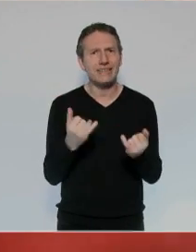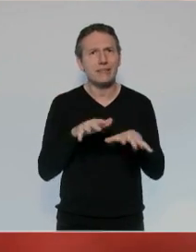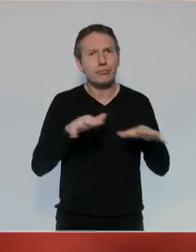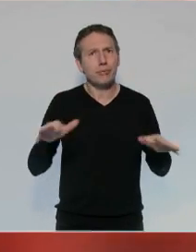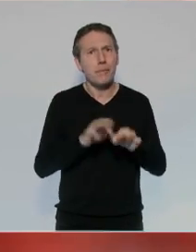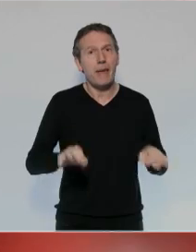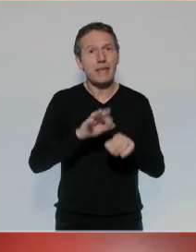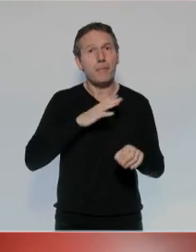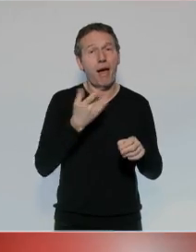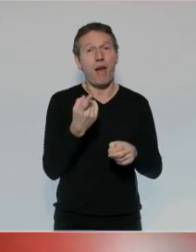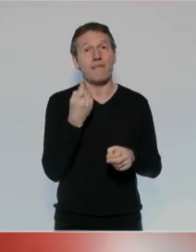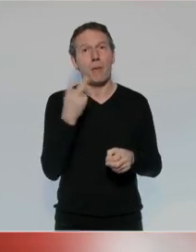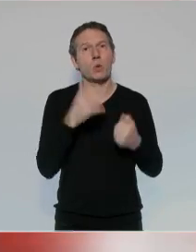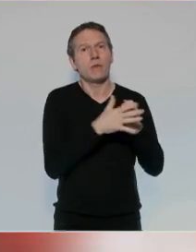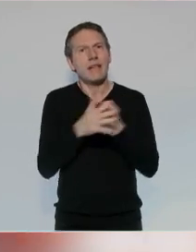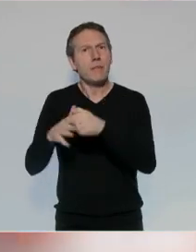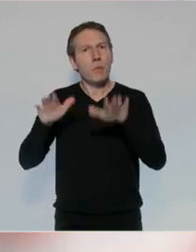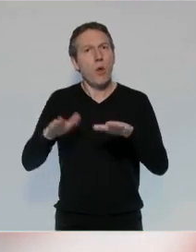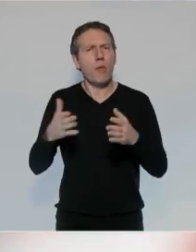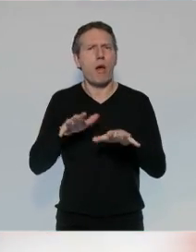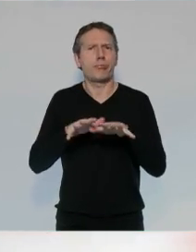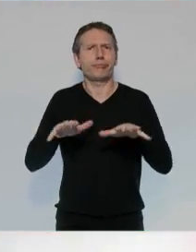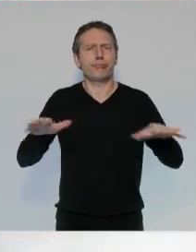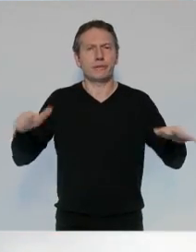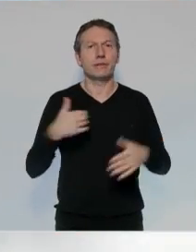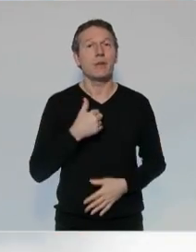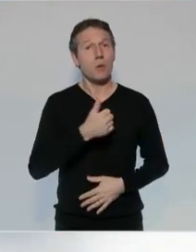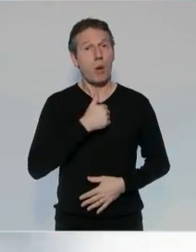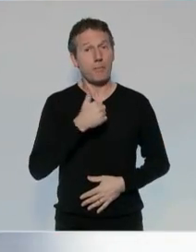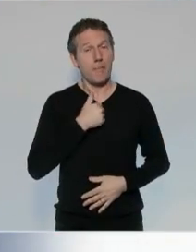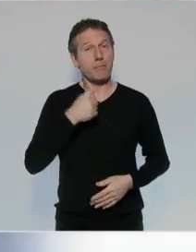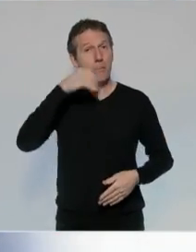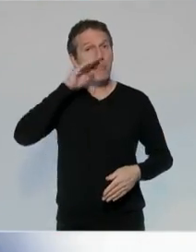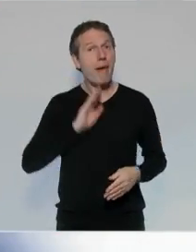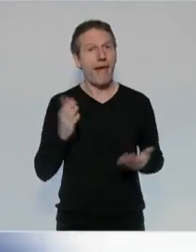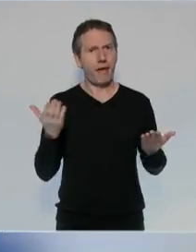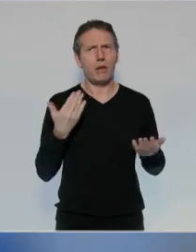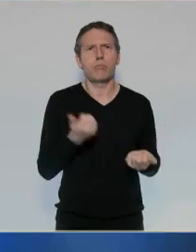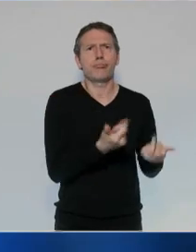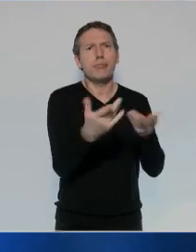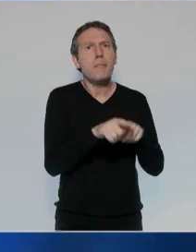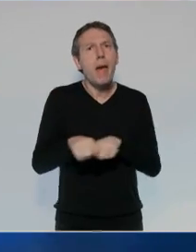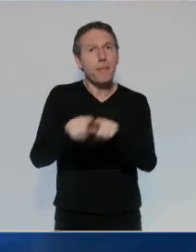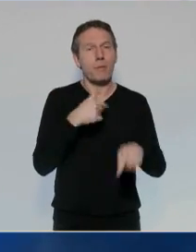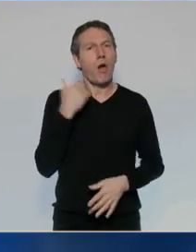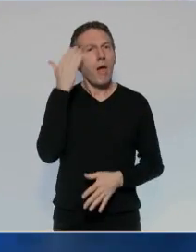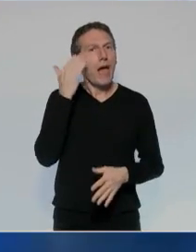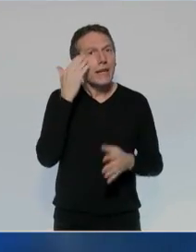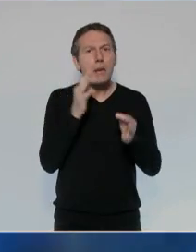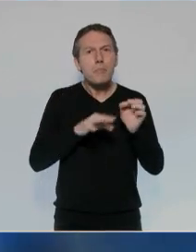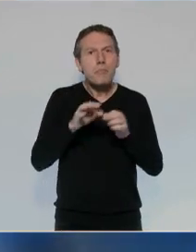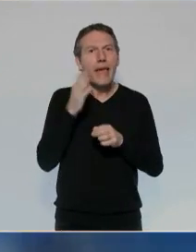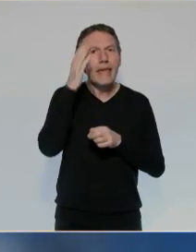se multiplient dans tout notre pays à travers le développement du fondamentalisme islamiste. Je suis une mère. Et comme des millions de parents,